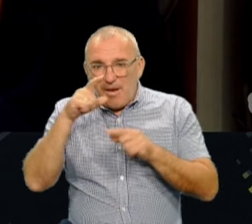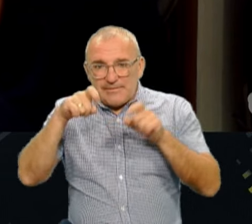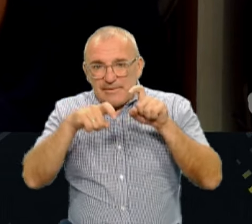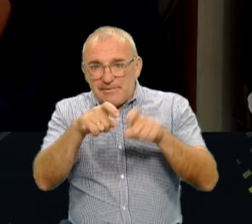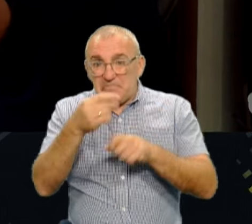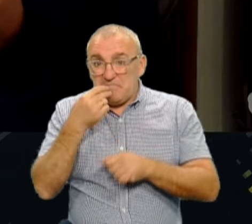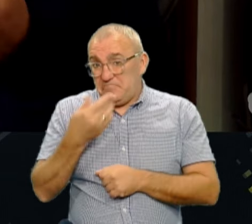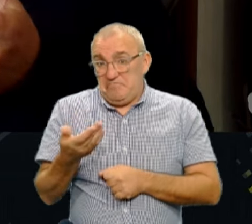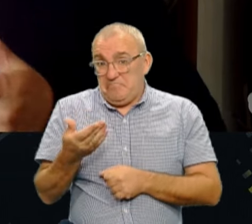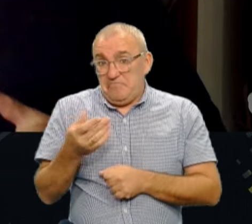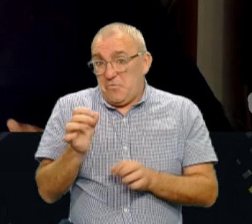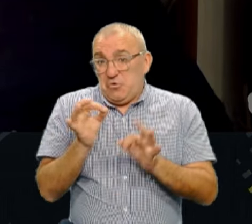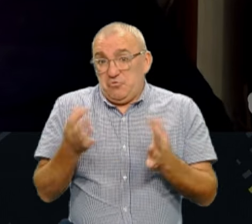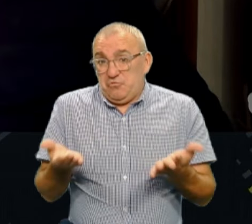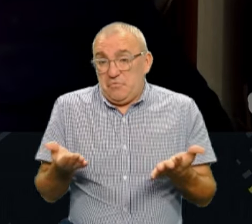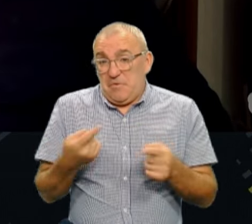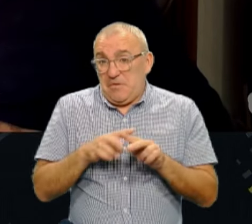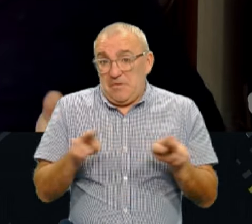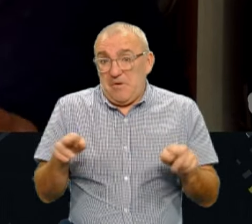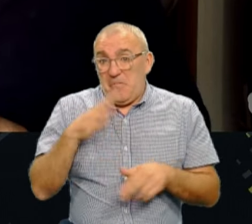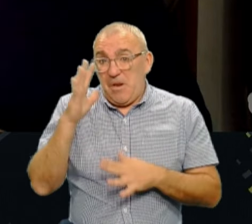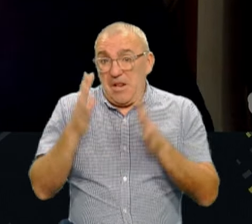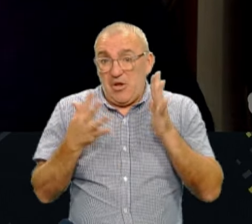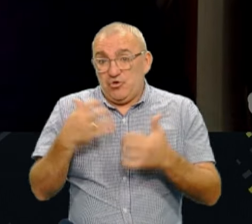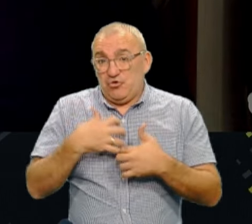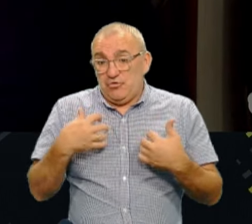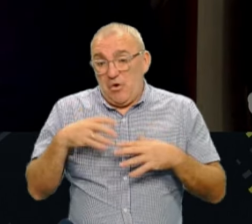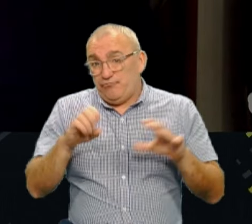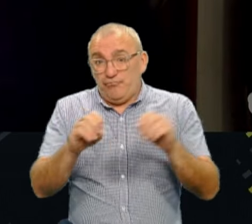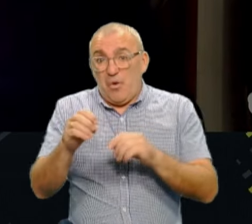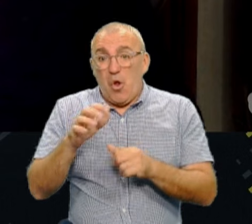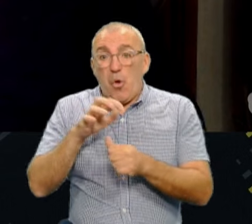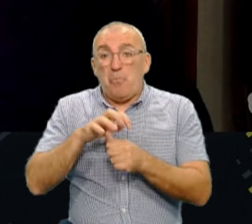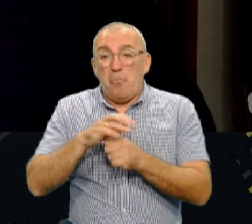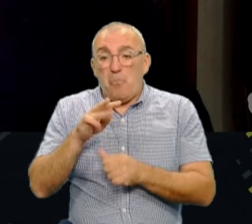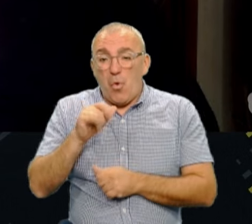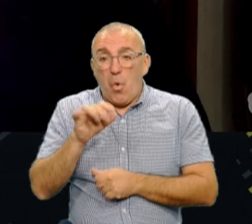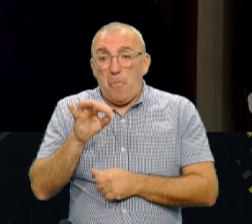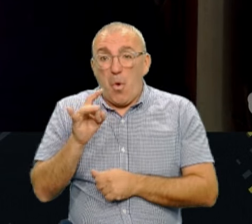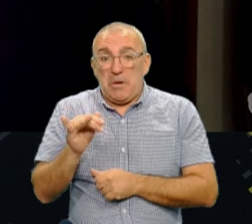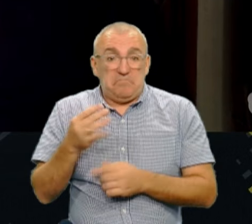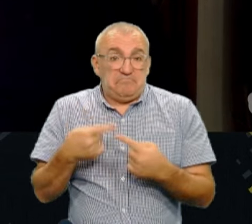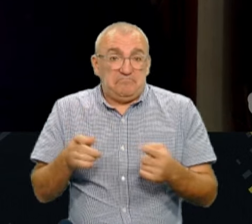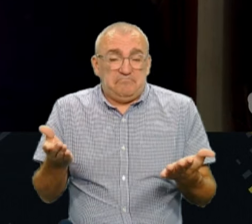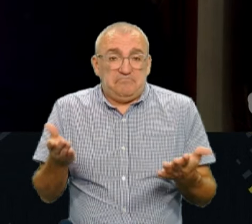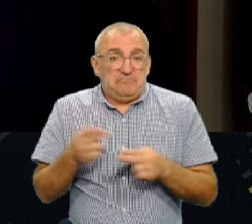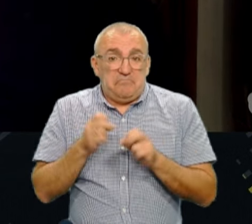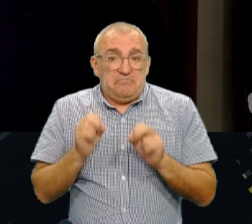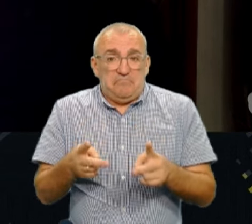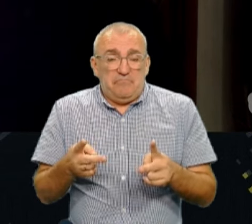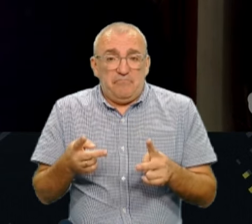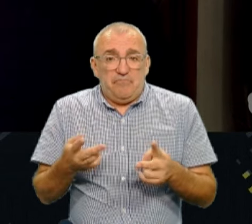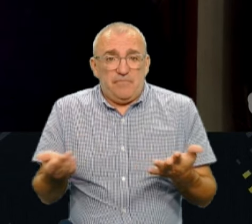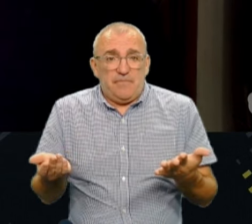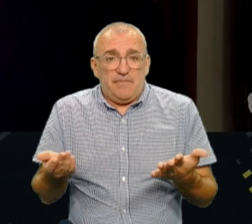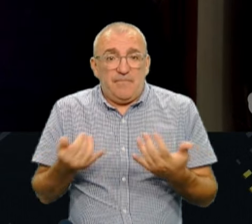мені нічого не стається, так само, і багато лісових жителів їдять мухомори, інші вструйні гриби. Можливо, це теж мікротозим, просто для